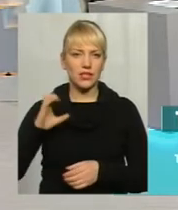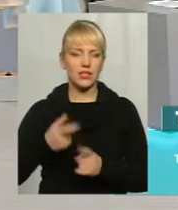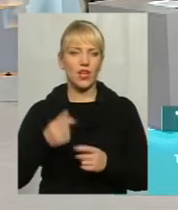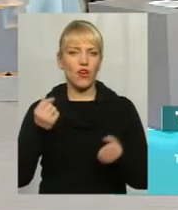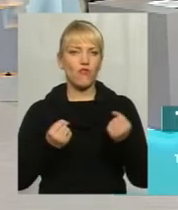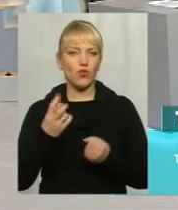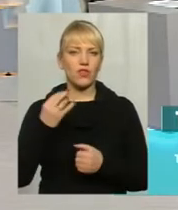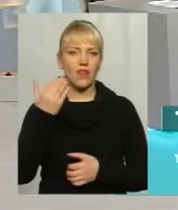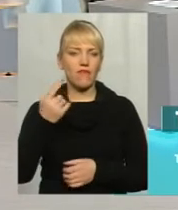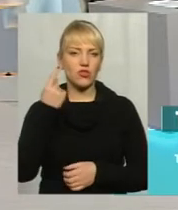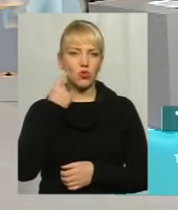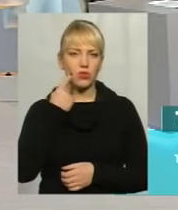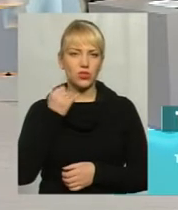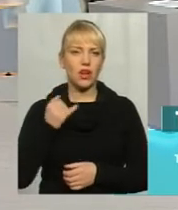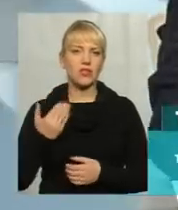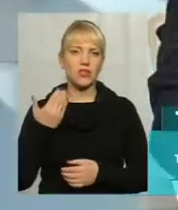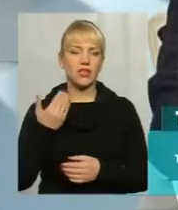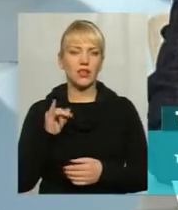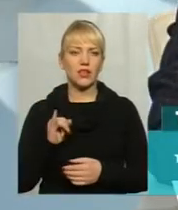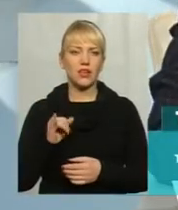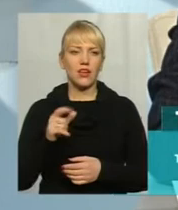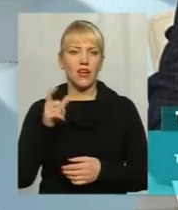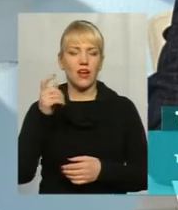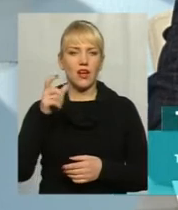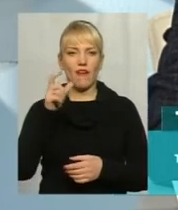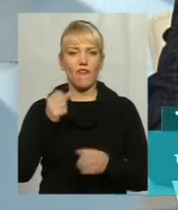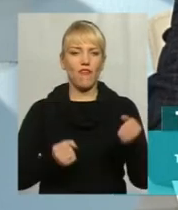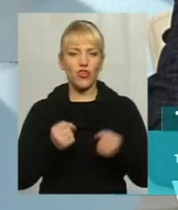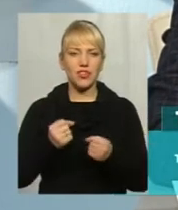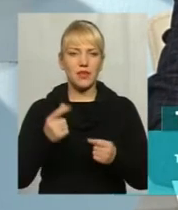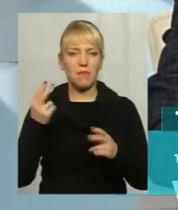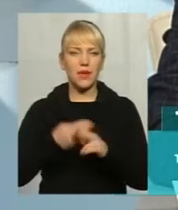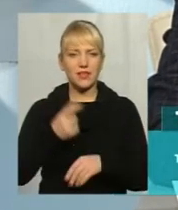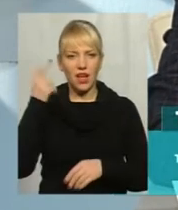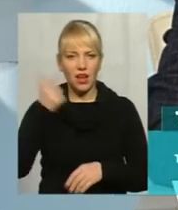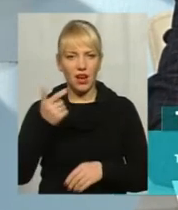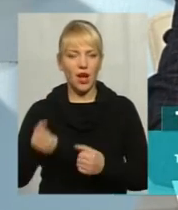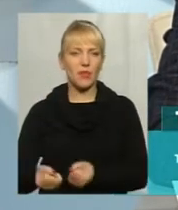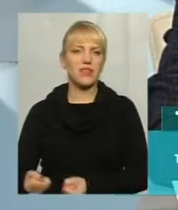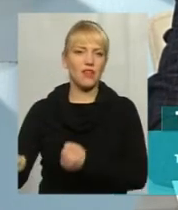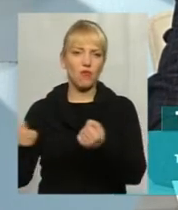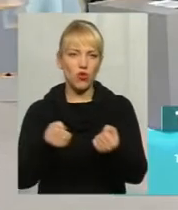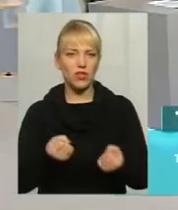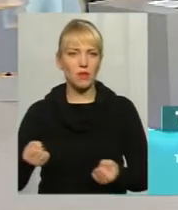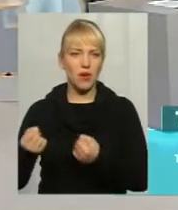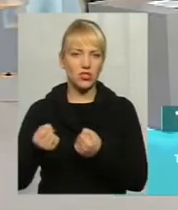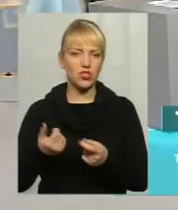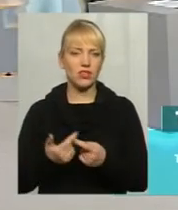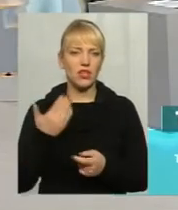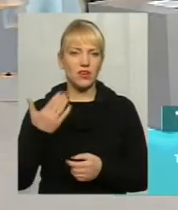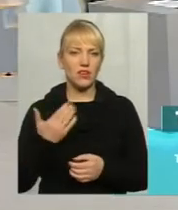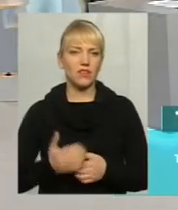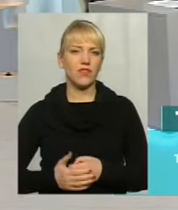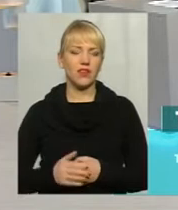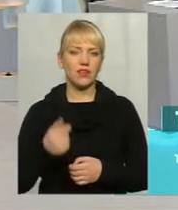обіжаються. Мало того, вони себе ведуть, вони будуть грамотні, водять машини. Влітнього, я дуже іншого часу,